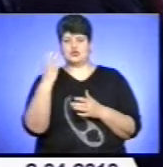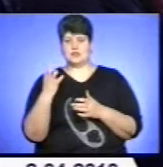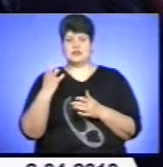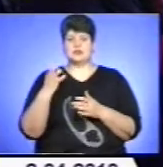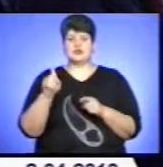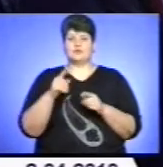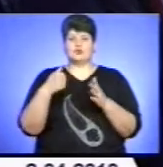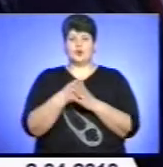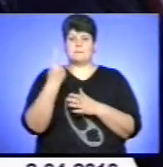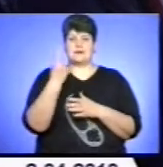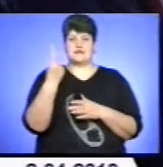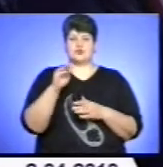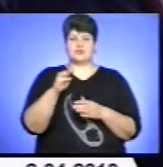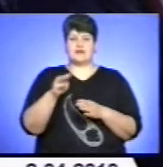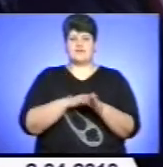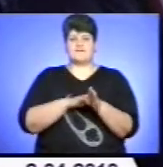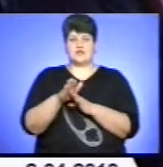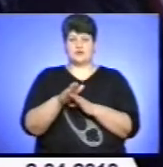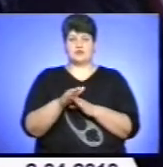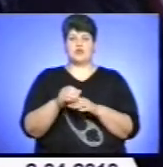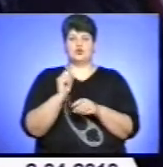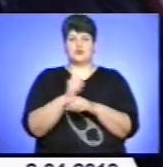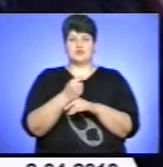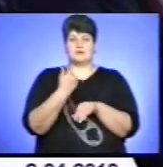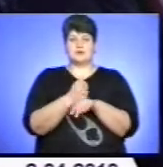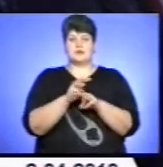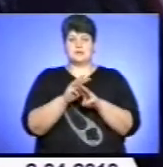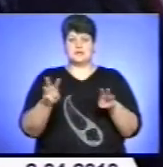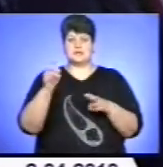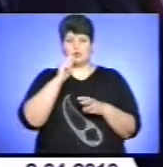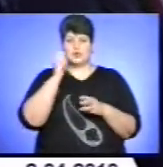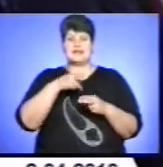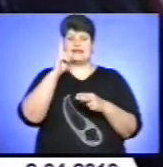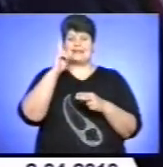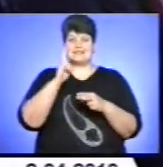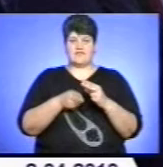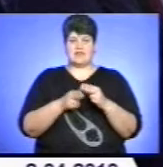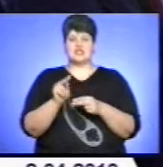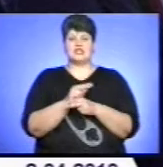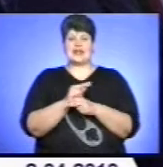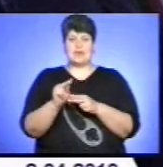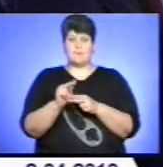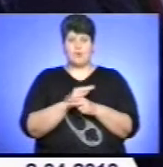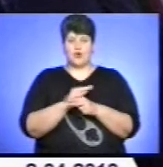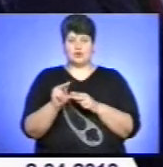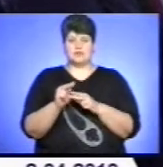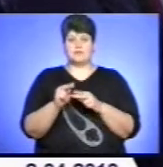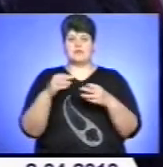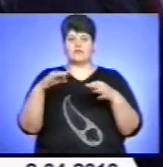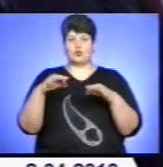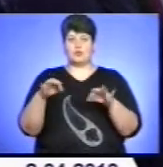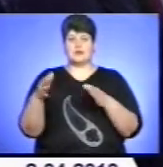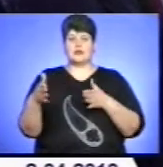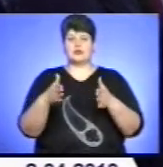до 1 травня виконати доручення прем'єр-міністра України і завершити ремонт автомобільних